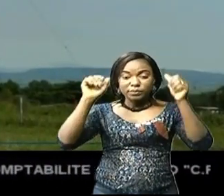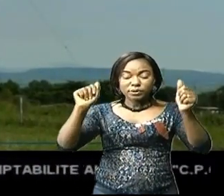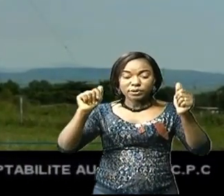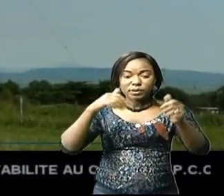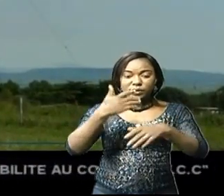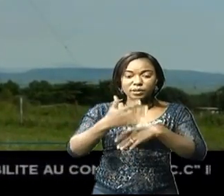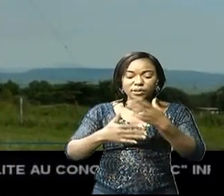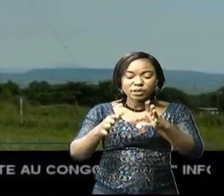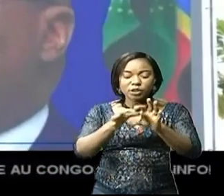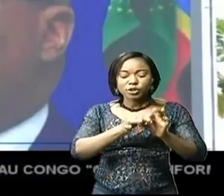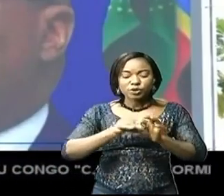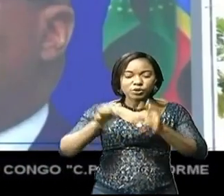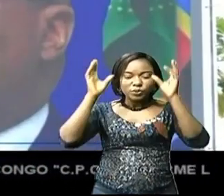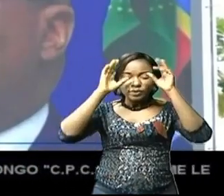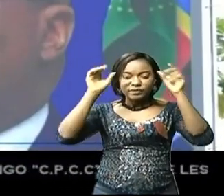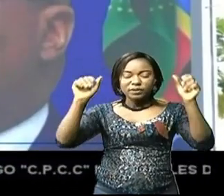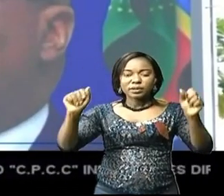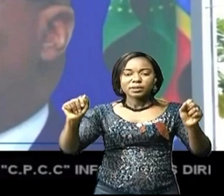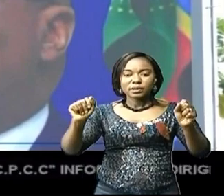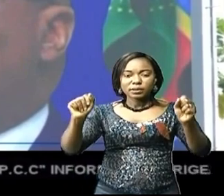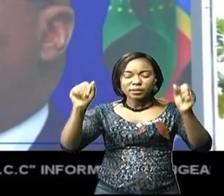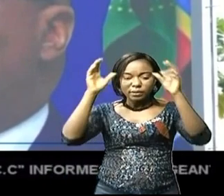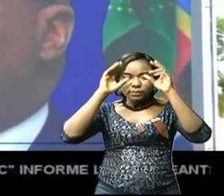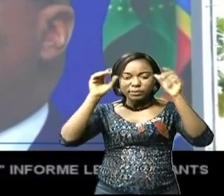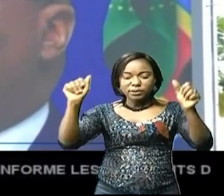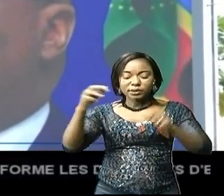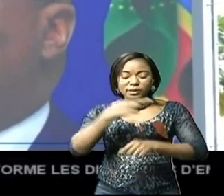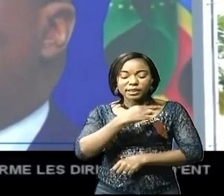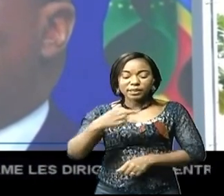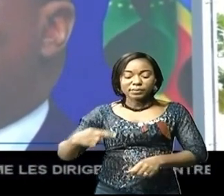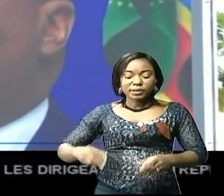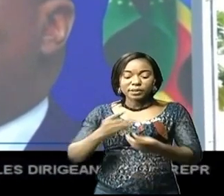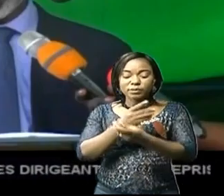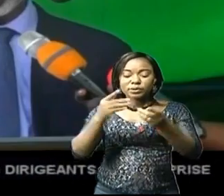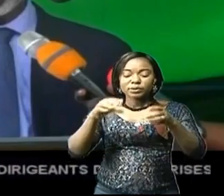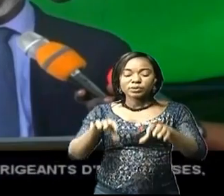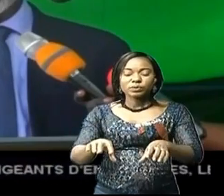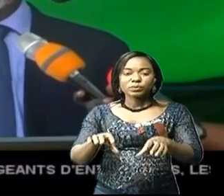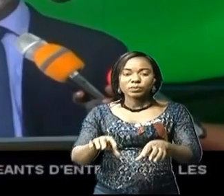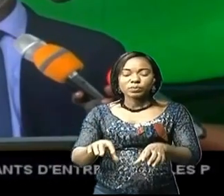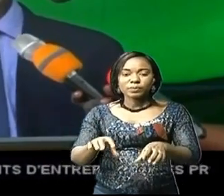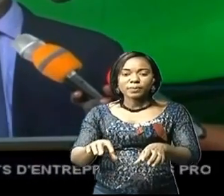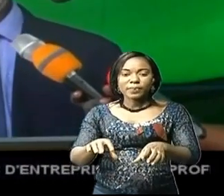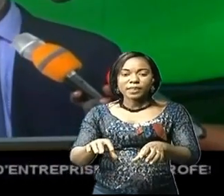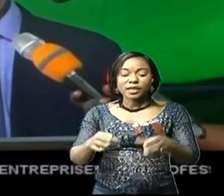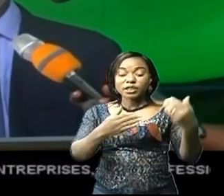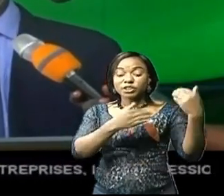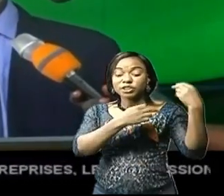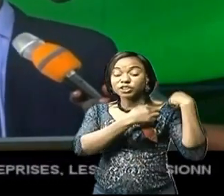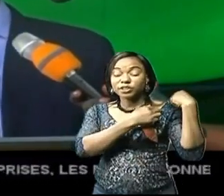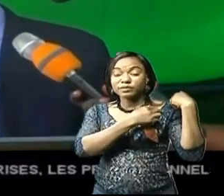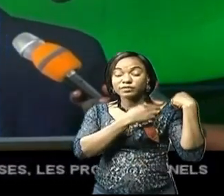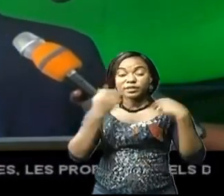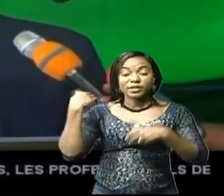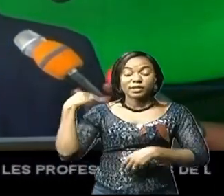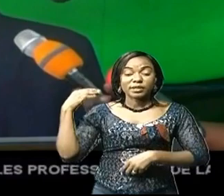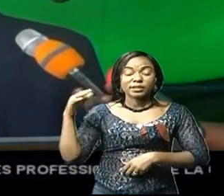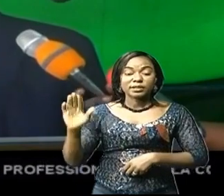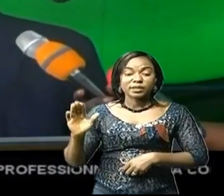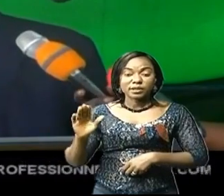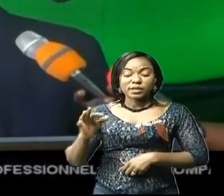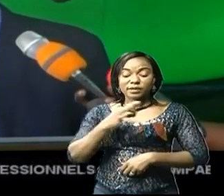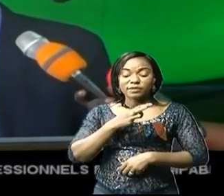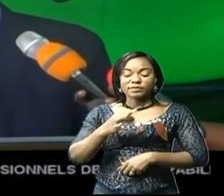de l'Union africaine, Président de la République démocratique du Congo, Chef de l'État, Félix